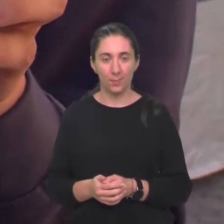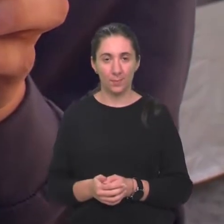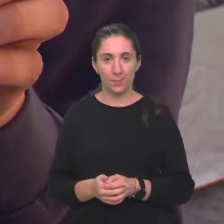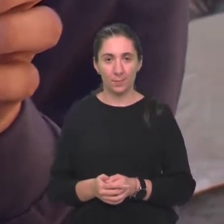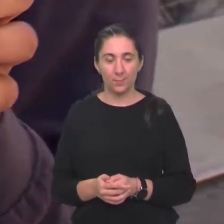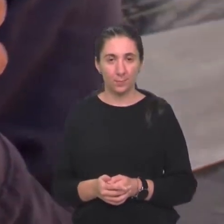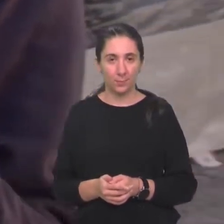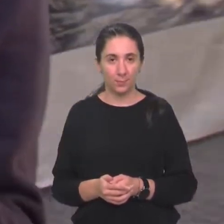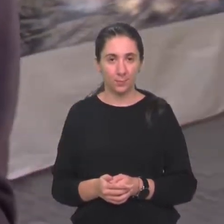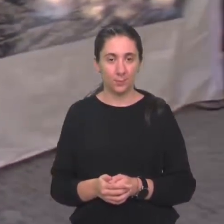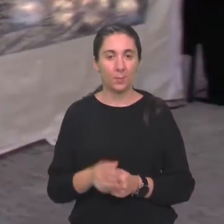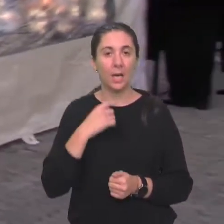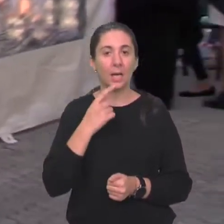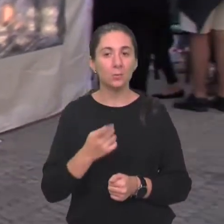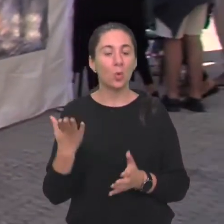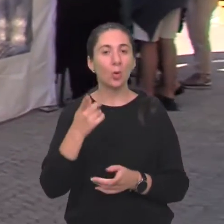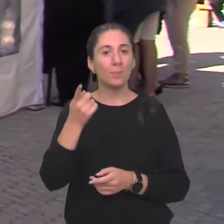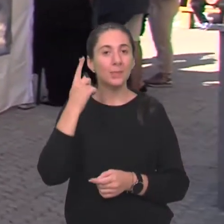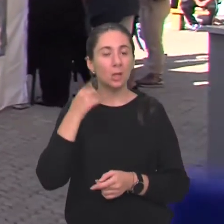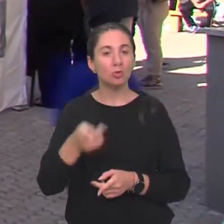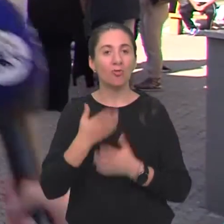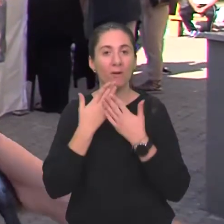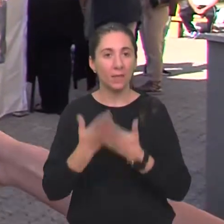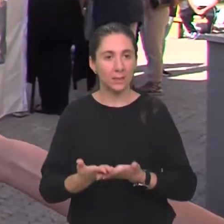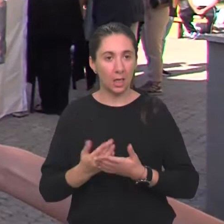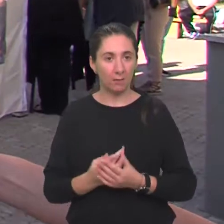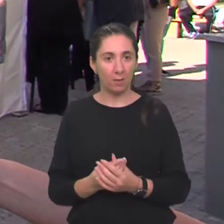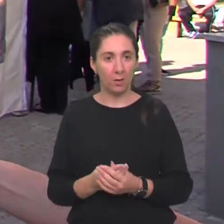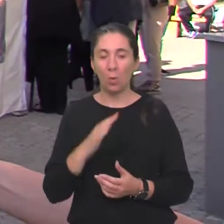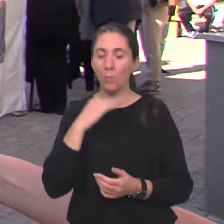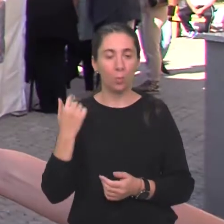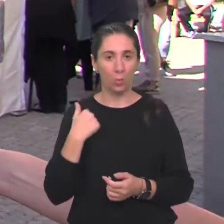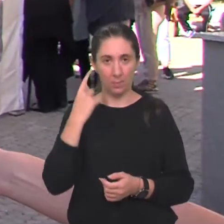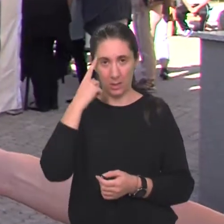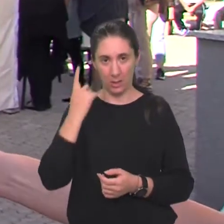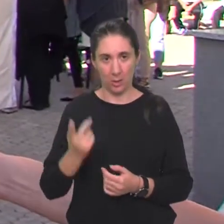Da nam reci još samo koliko ti znači ovakva zahvalnica. Puno.